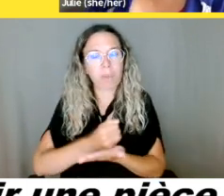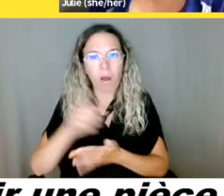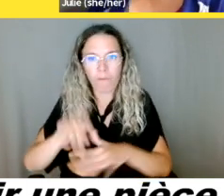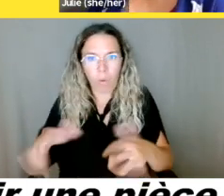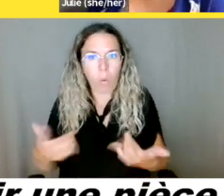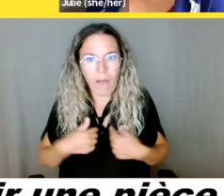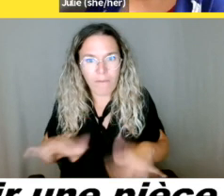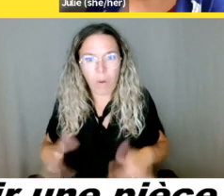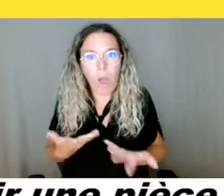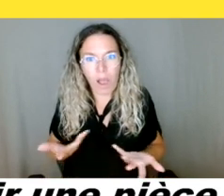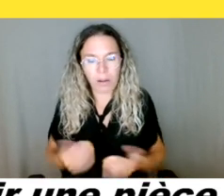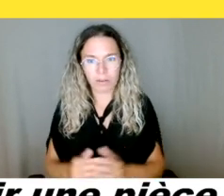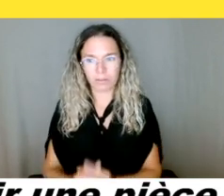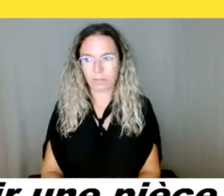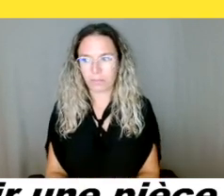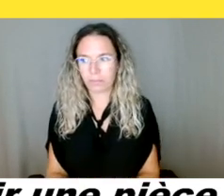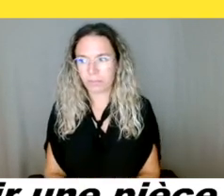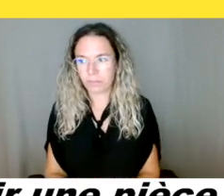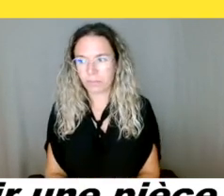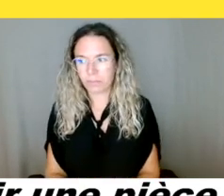» Linda?